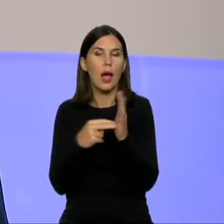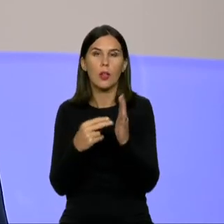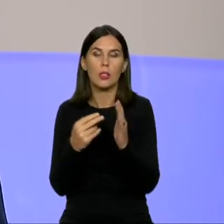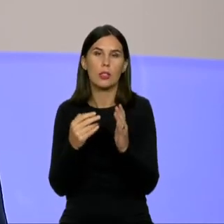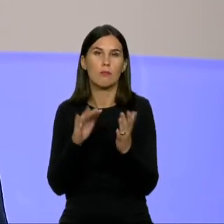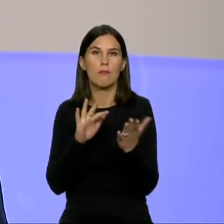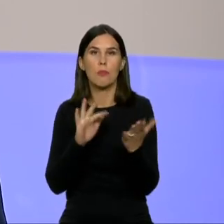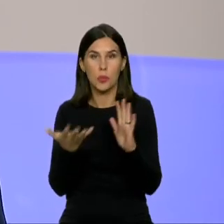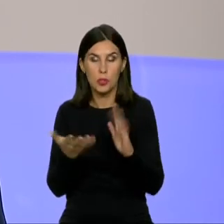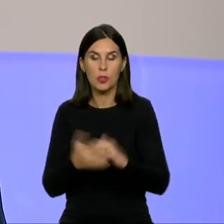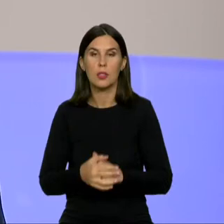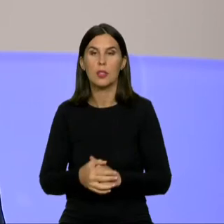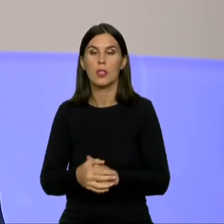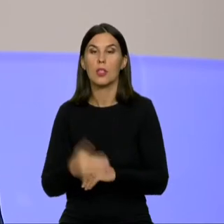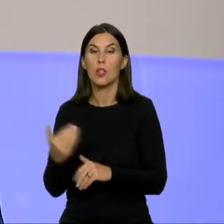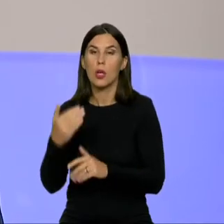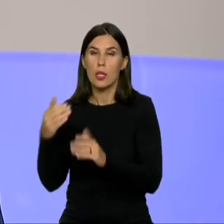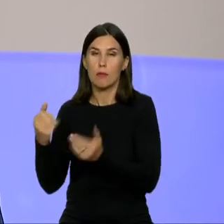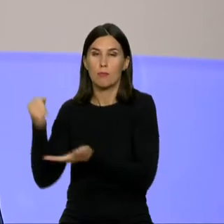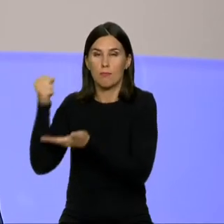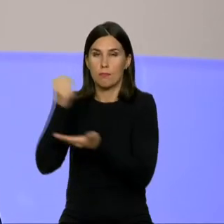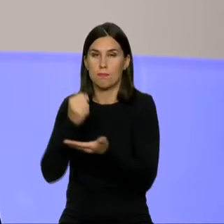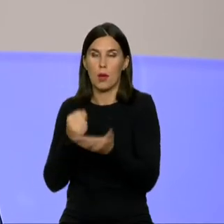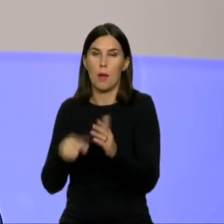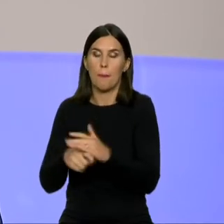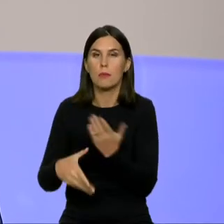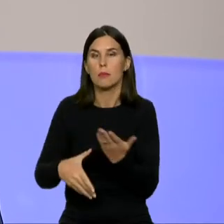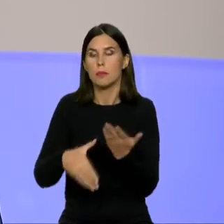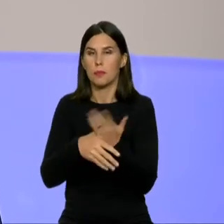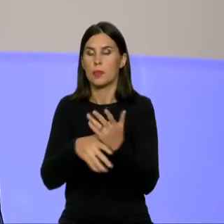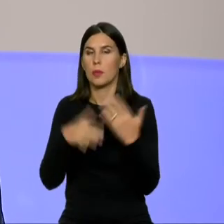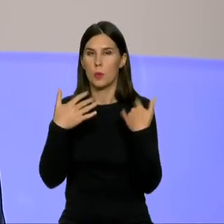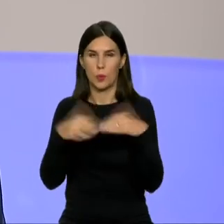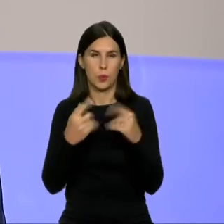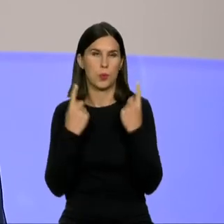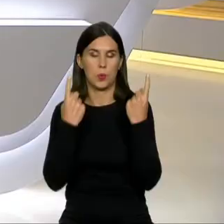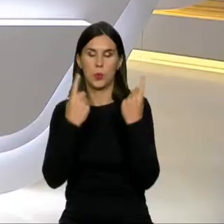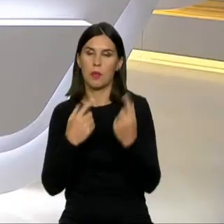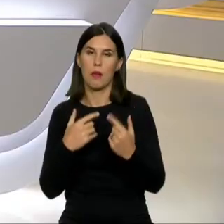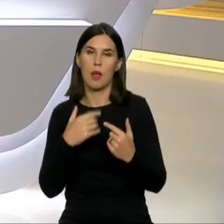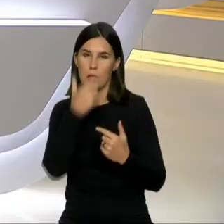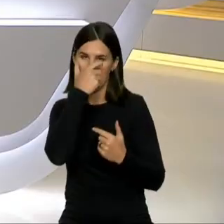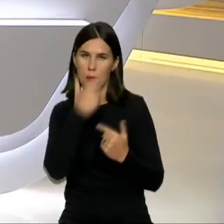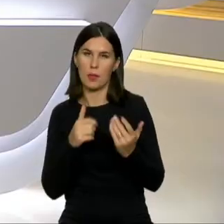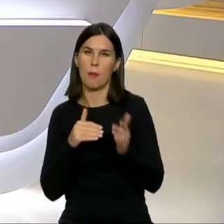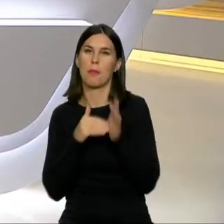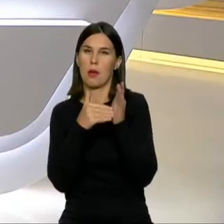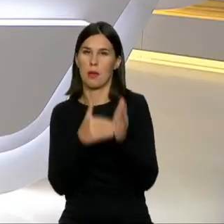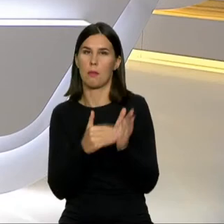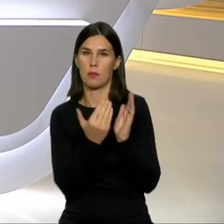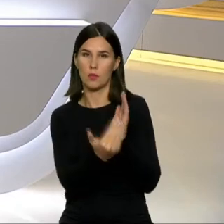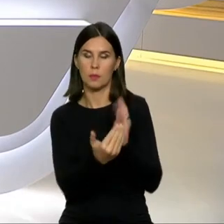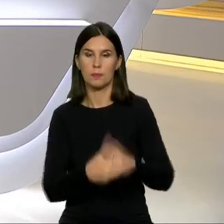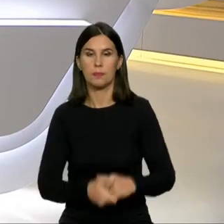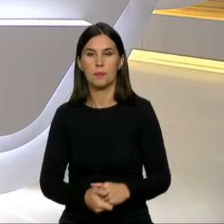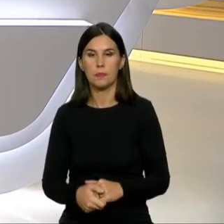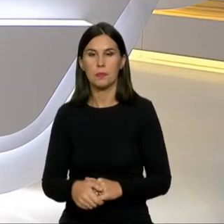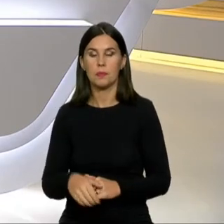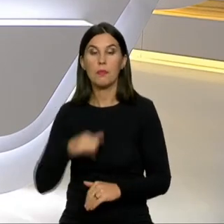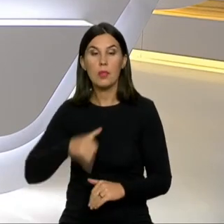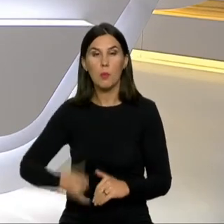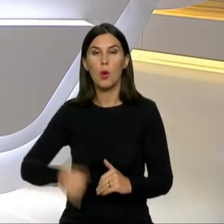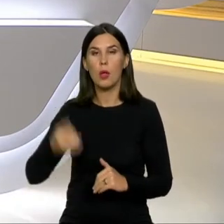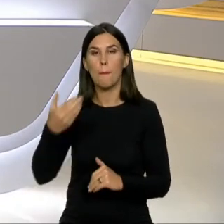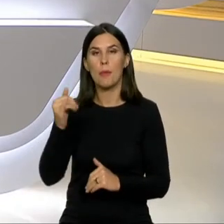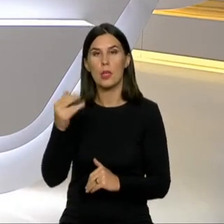toksai pagalbos paketas yra labai didelė ir rimta parama. Pone Majauskai, ar išlaidų energijai suvaldyma